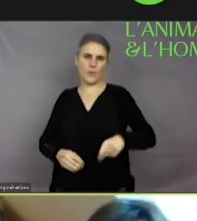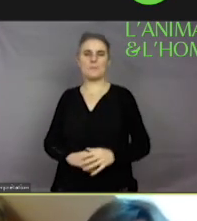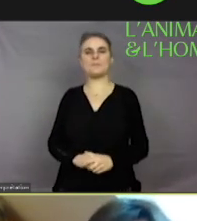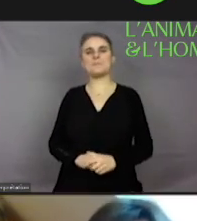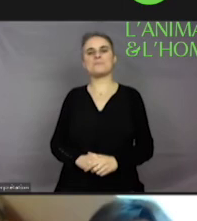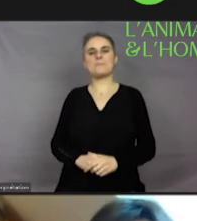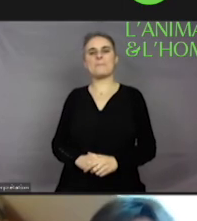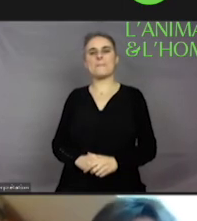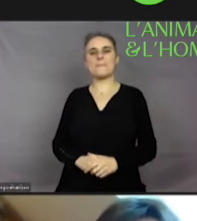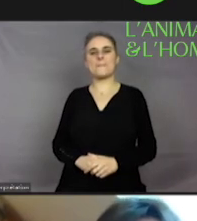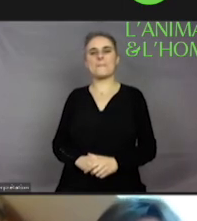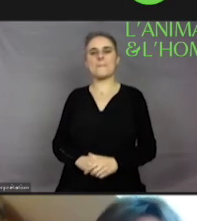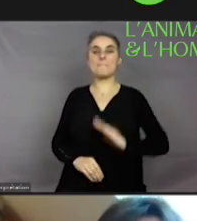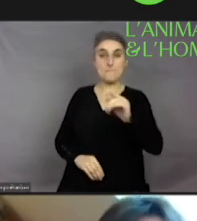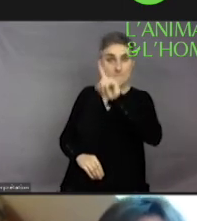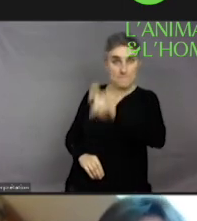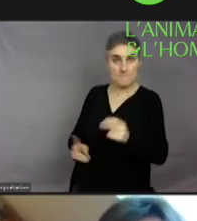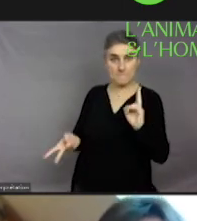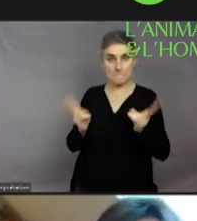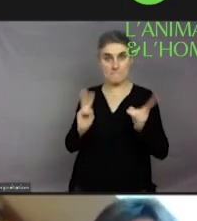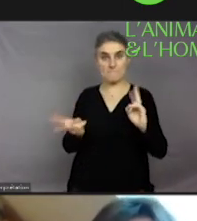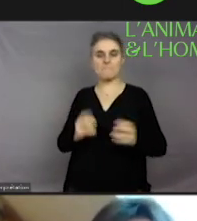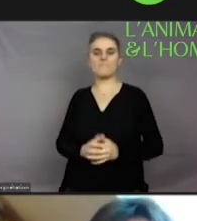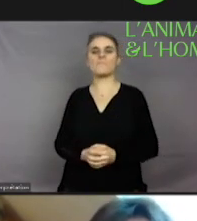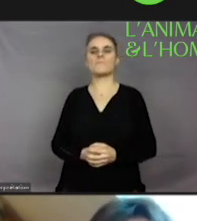Stéphane, est-ce que vous avez d'autres questions ? Oui, alors,